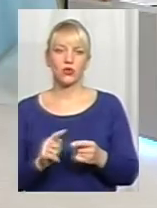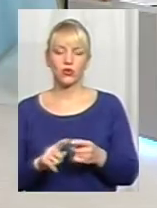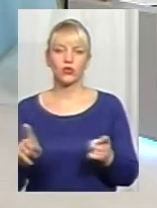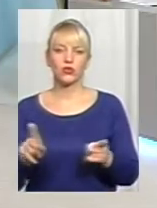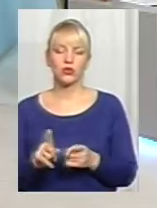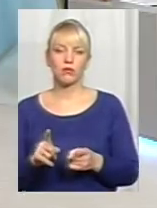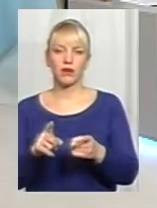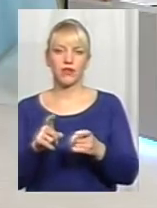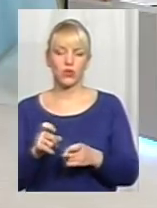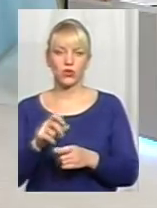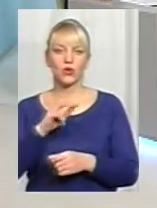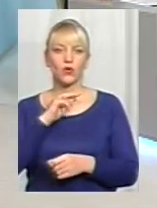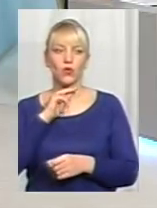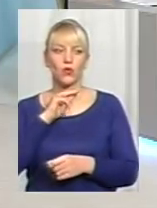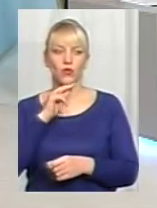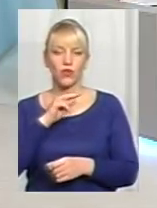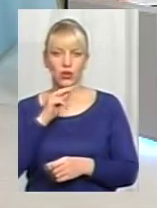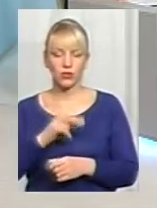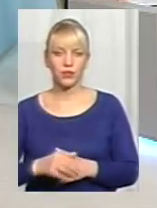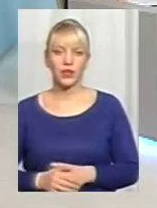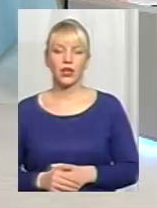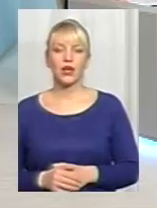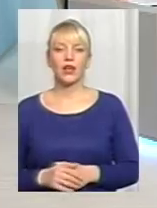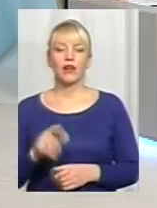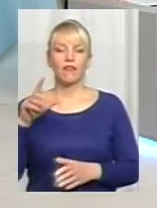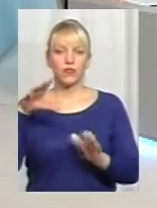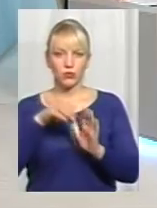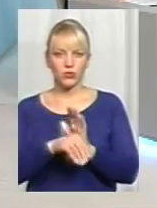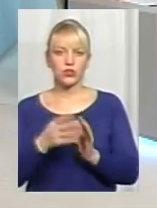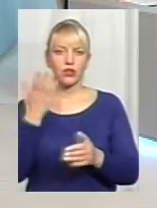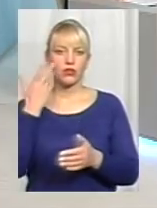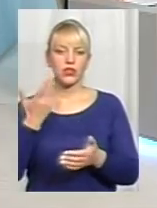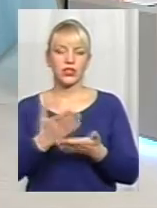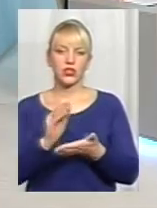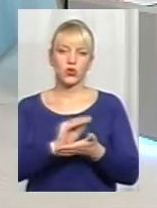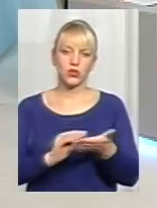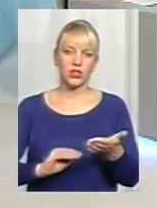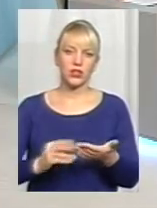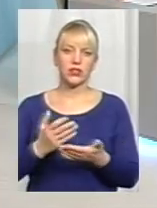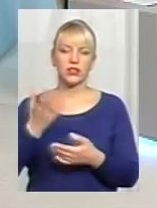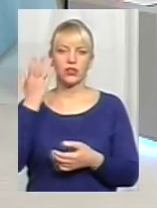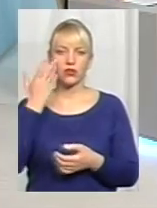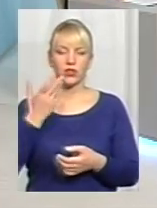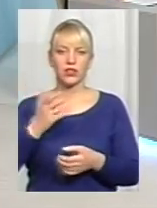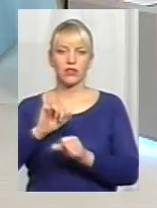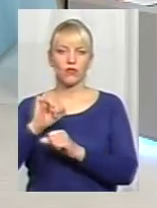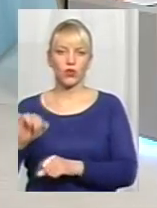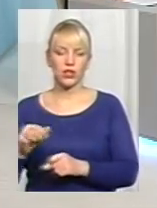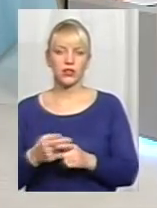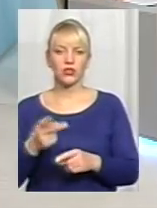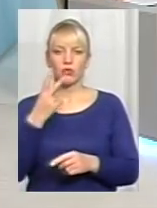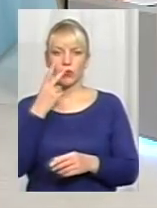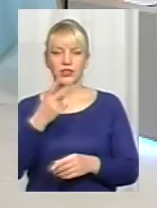увагу. В тому числі, особливо, коли є журналісти, проводзахисники, вони це здійснюють для того, щоб показати певний